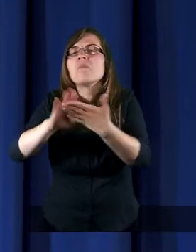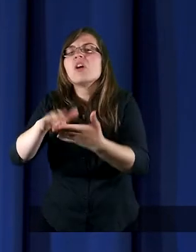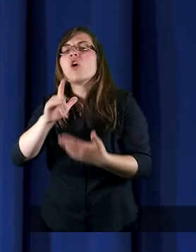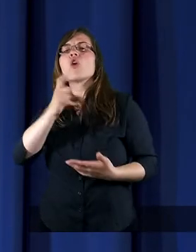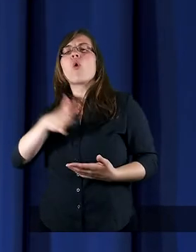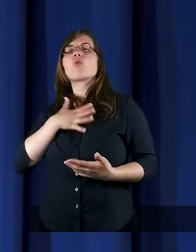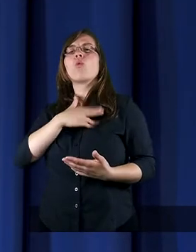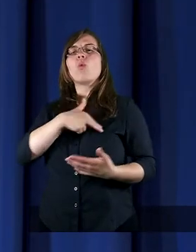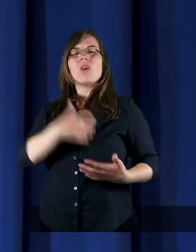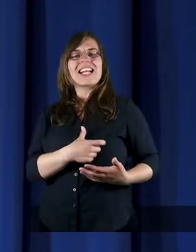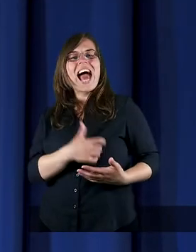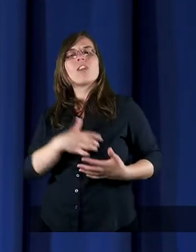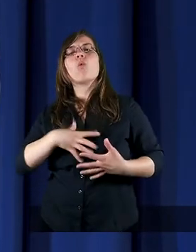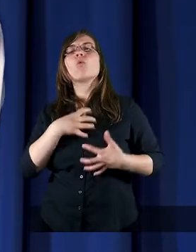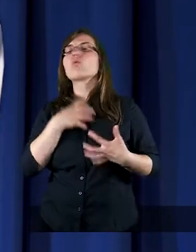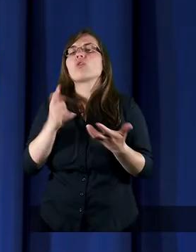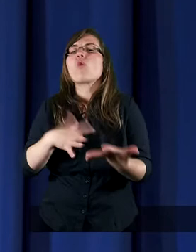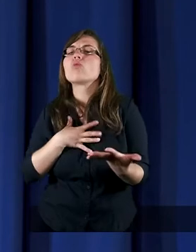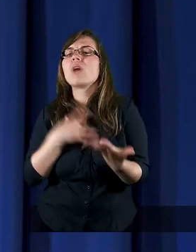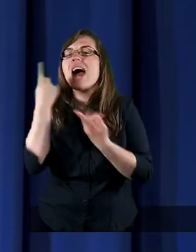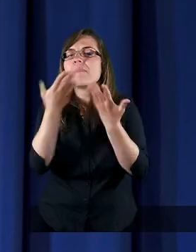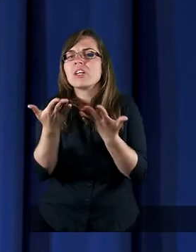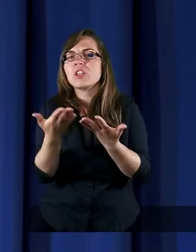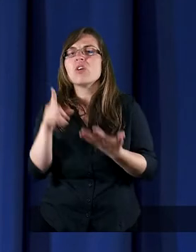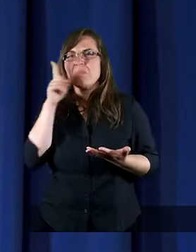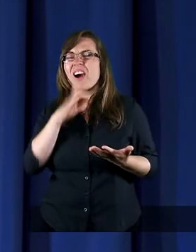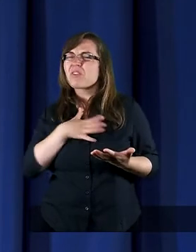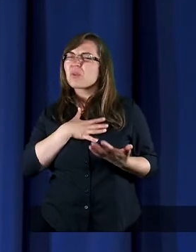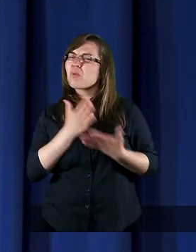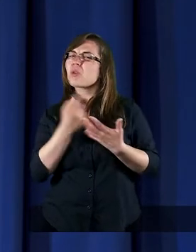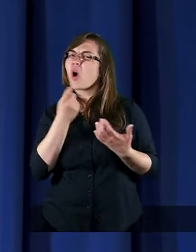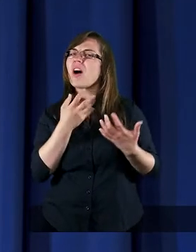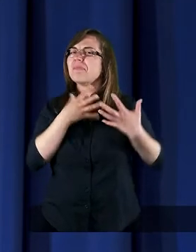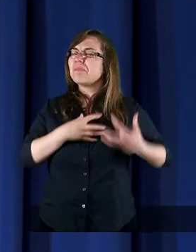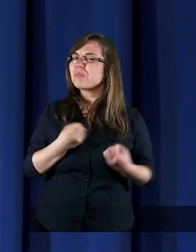dzieje z waszymi uczuciami, emocjami? Prawda, że są dynamiczne?